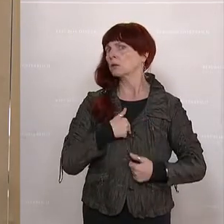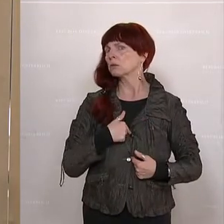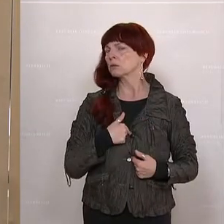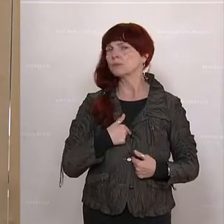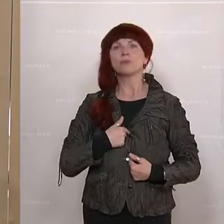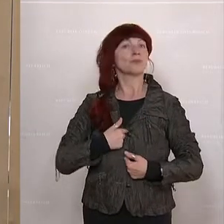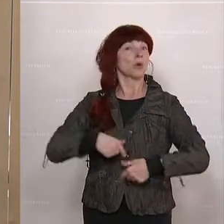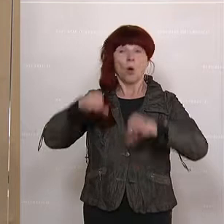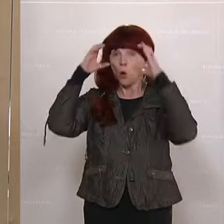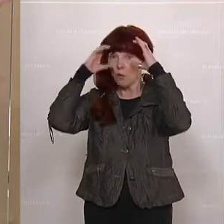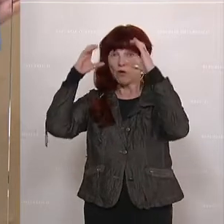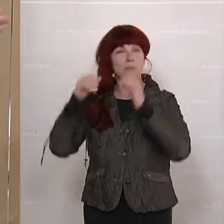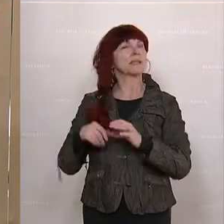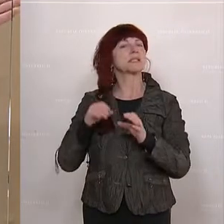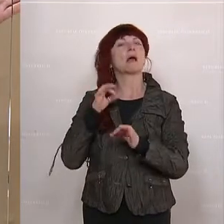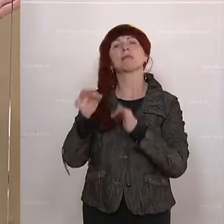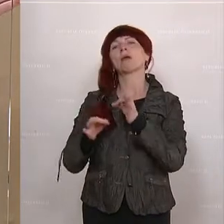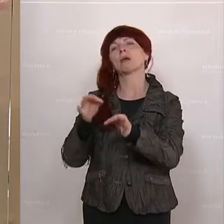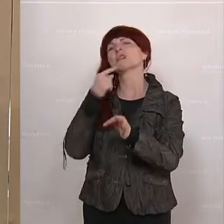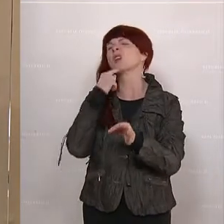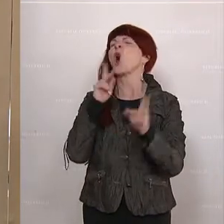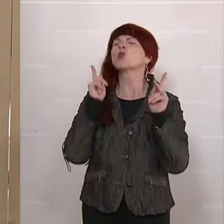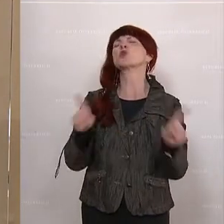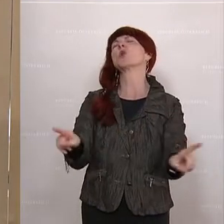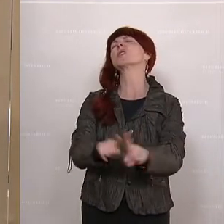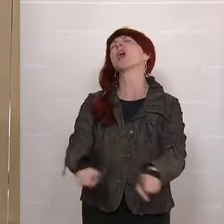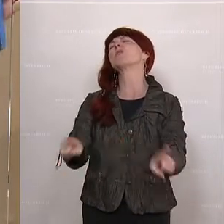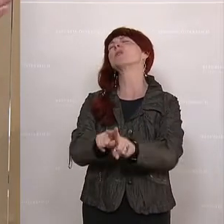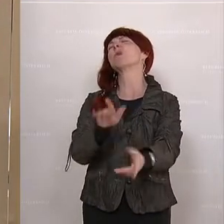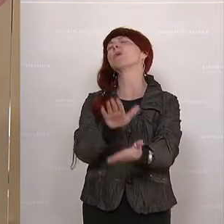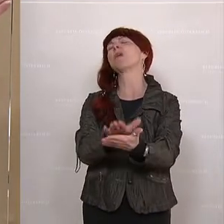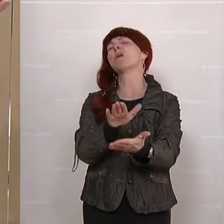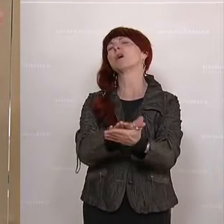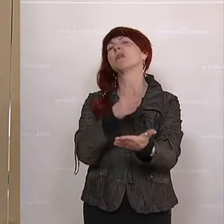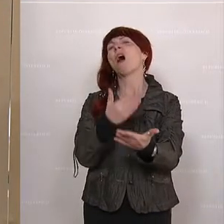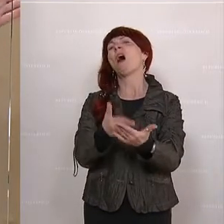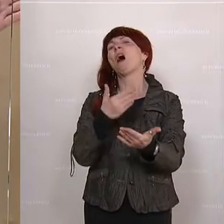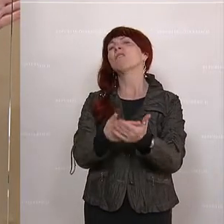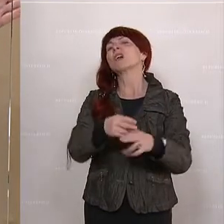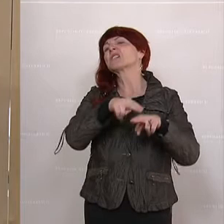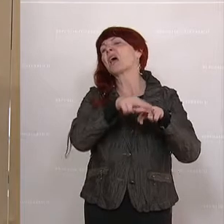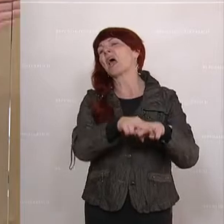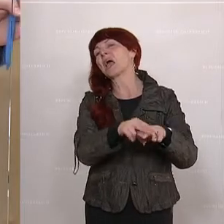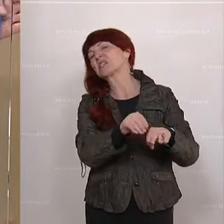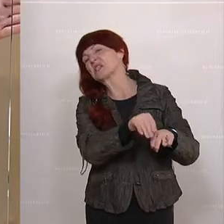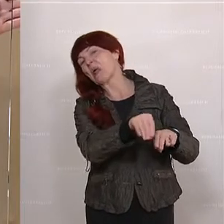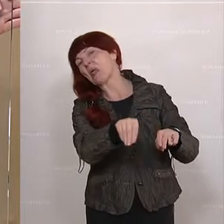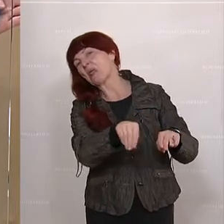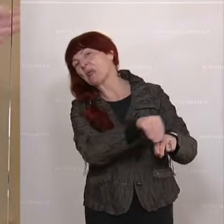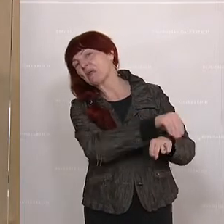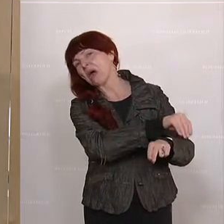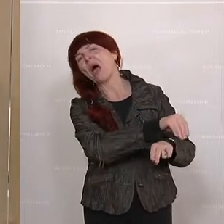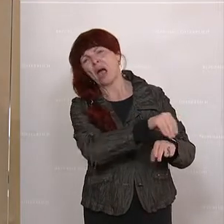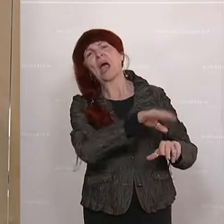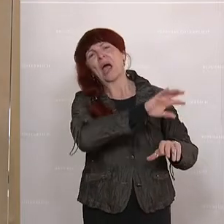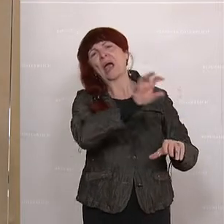-Strategie haben wir heute gehört, es soll so bleiben, wie es ist. Die Brotkrummen, die überbleiben bei diesem unfairen System, die bekommt die regionale Wirtschaft.